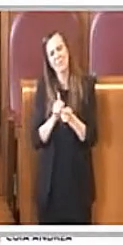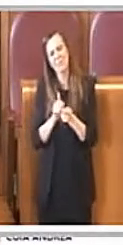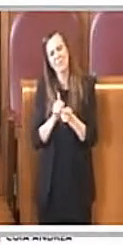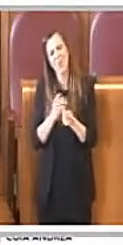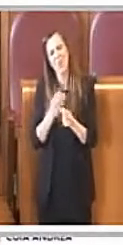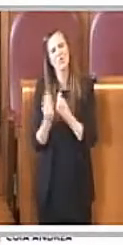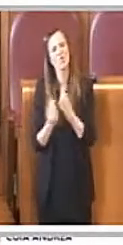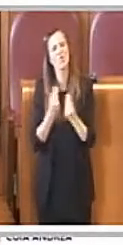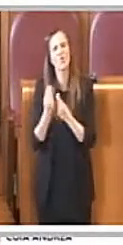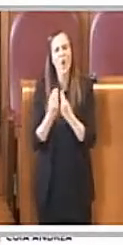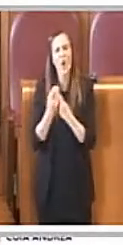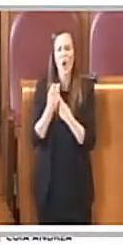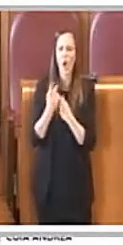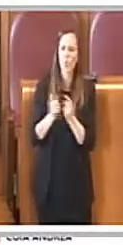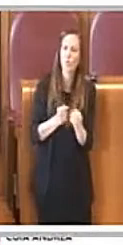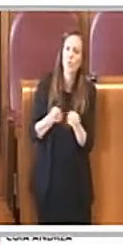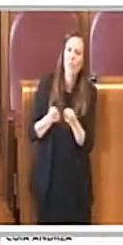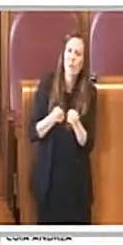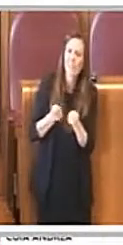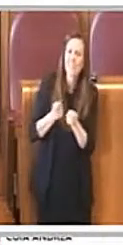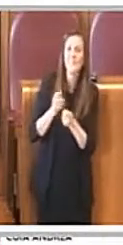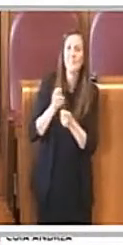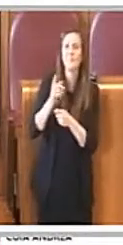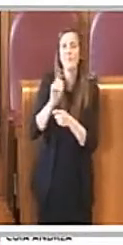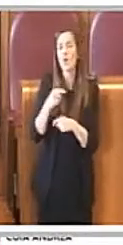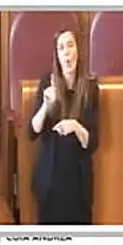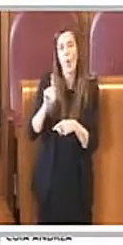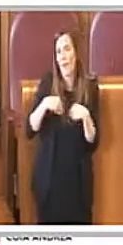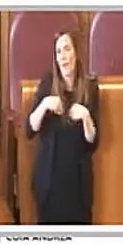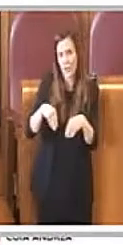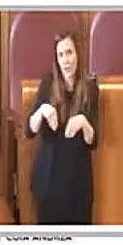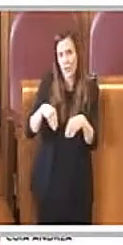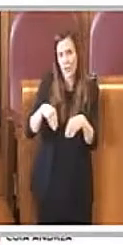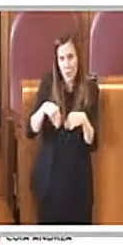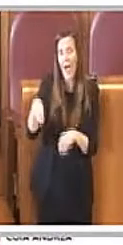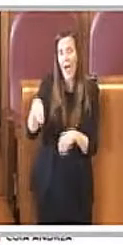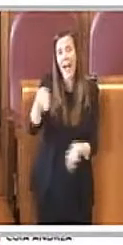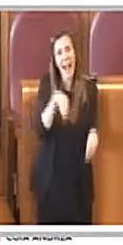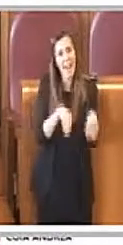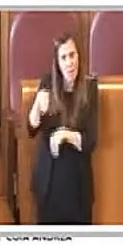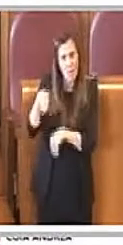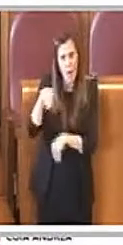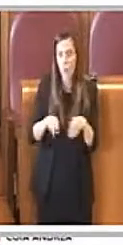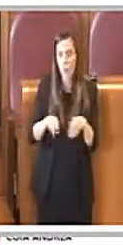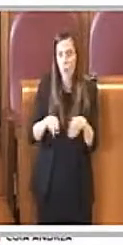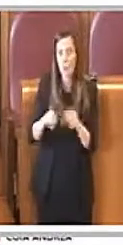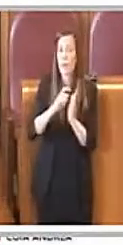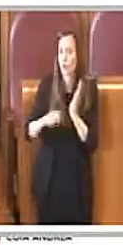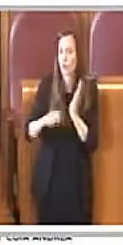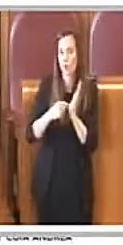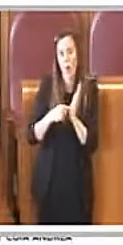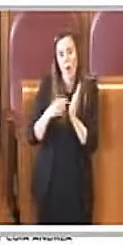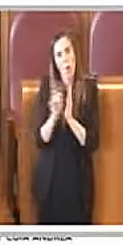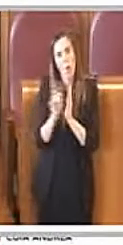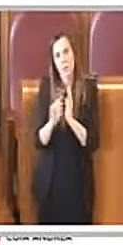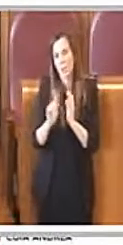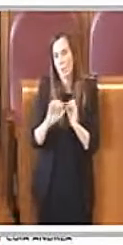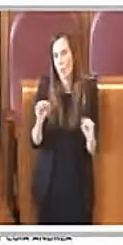entrare nel merito delle cose. Io non parteciperò al voto perché questa mozione è invotabile. Grazie, Presidente. Grazie. Grazie. Grazie.